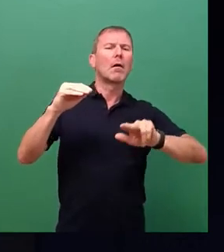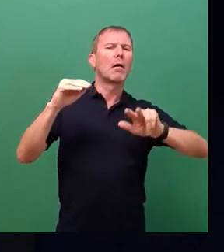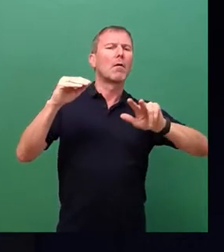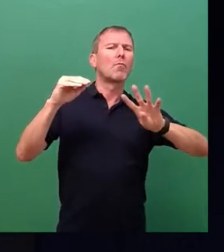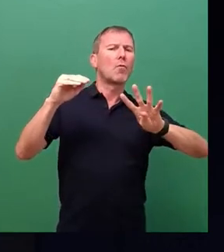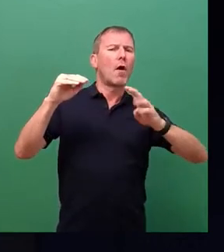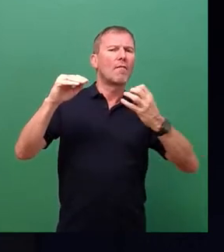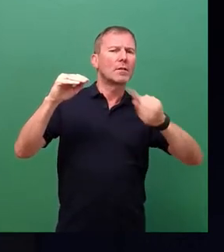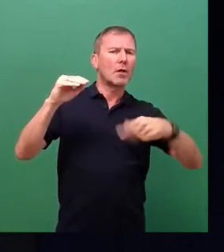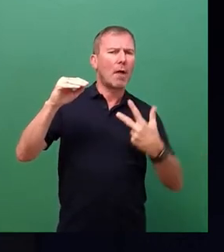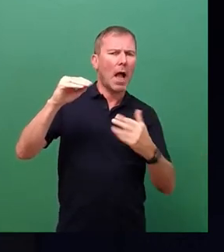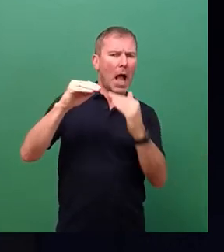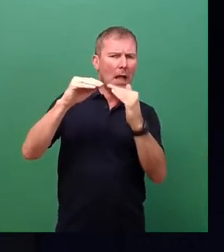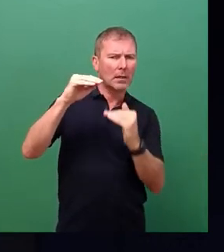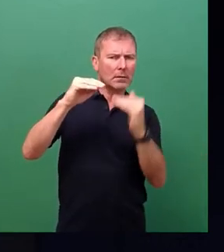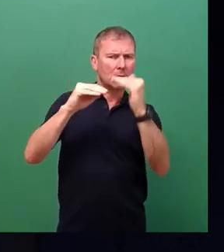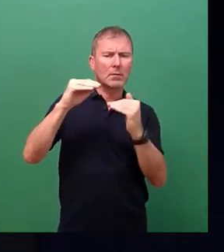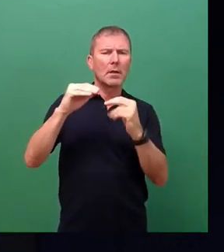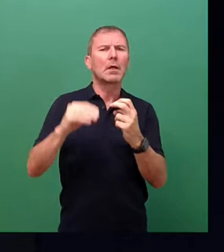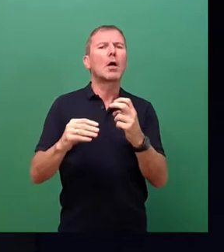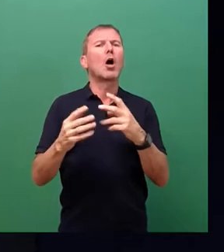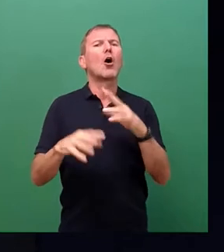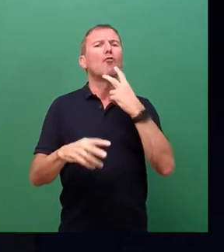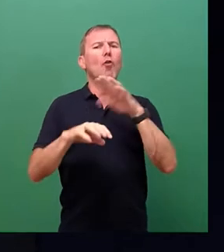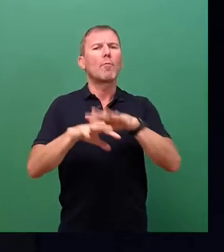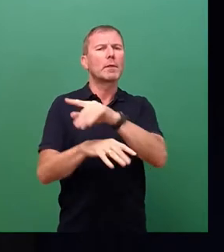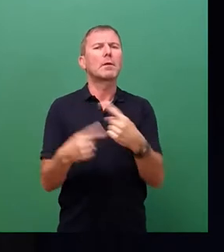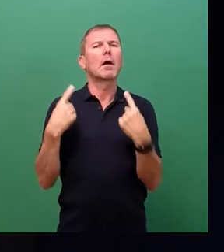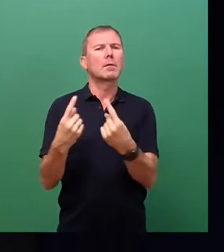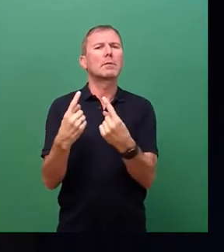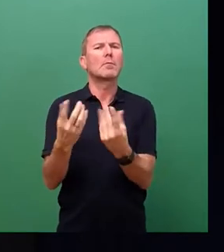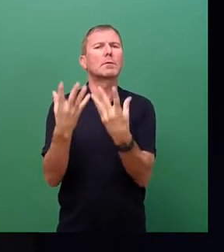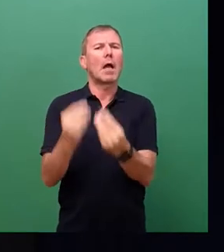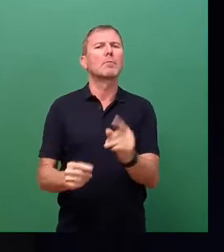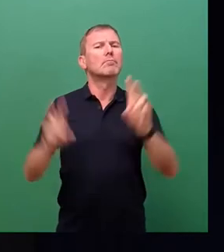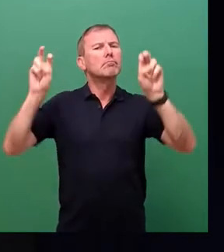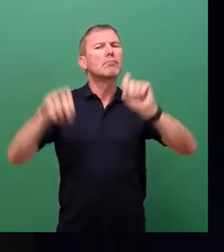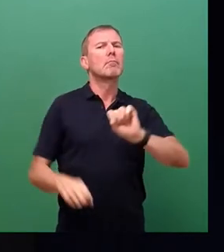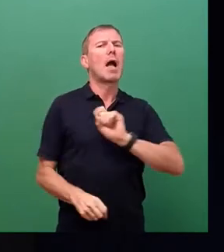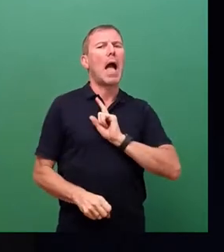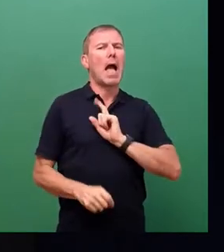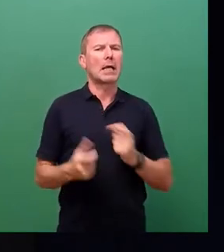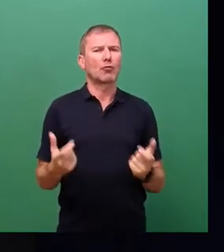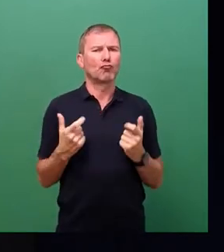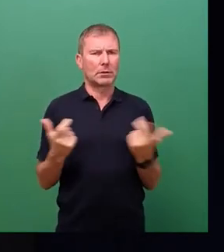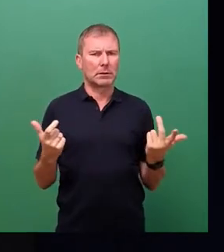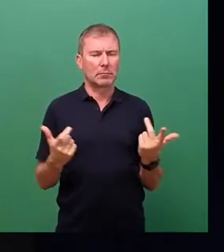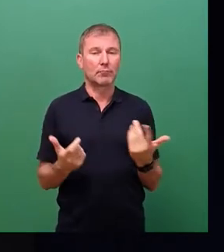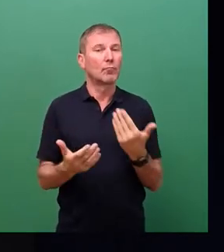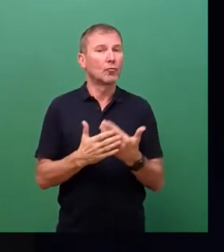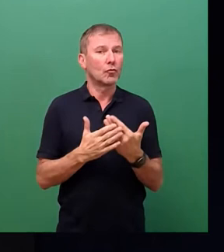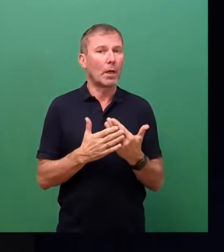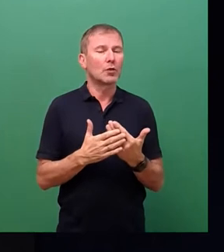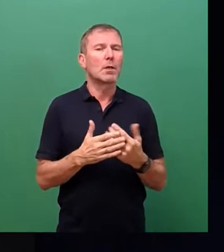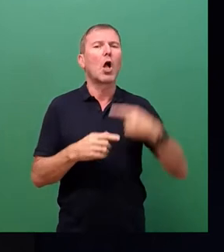,8 Hertz sich selbst abschaltet zum Eigenschutz. Dazu dienen zum Beispiel die Schwungmassen